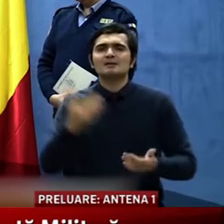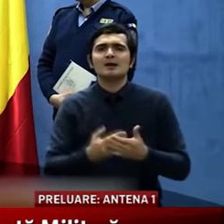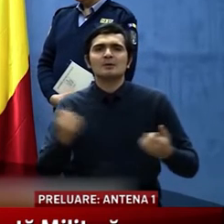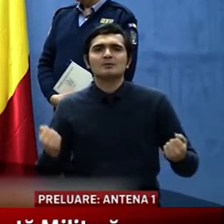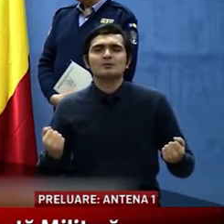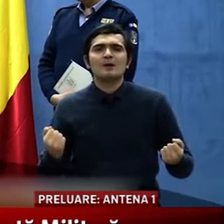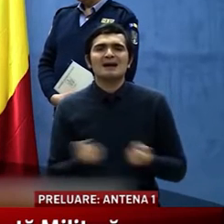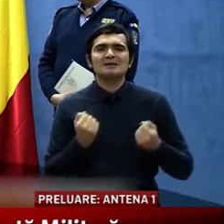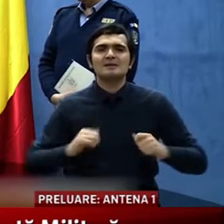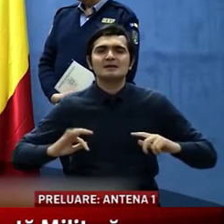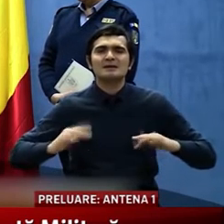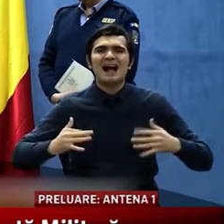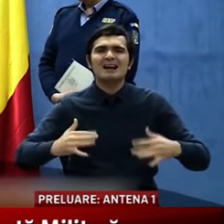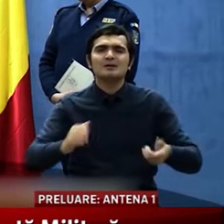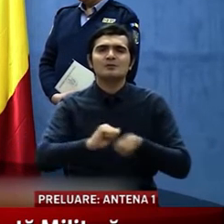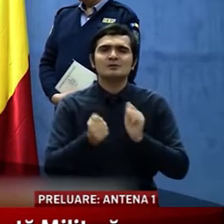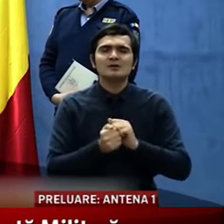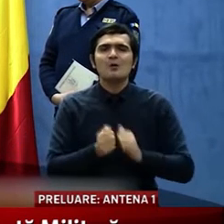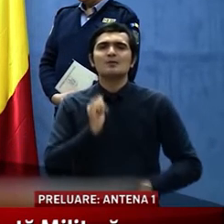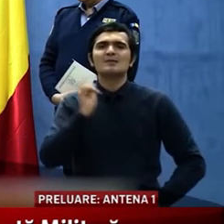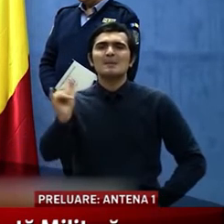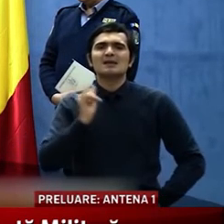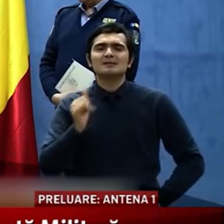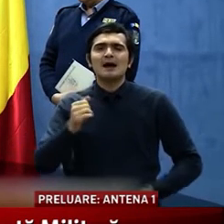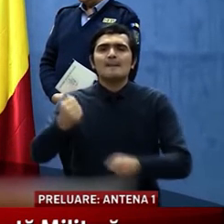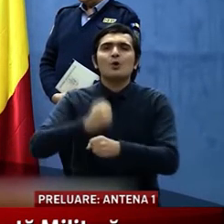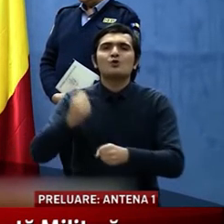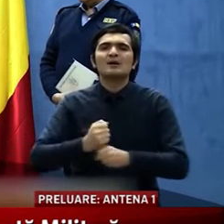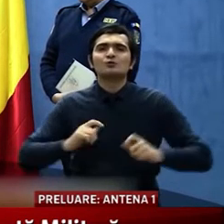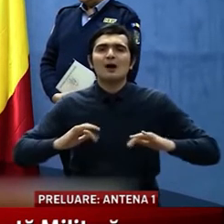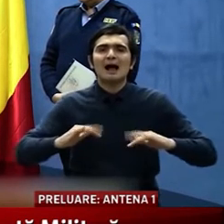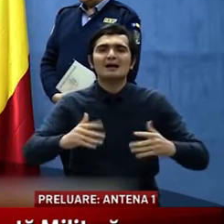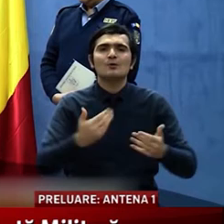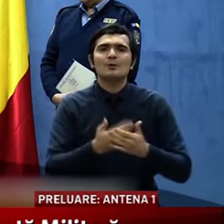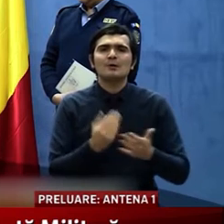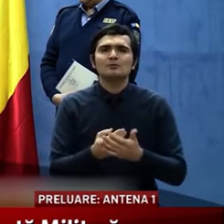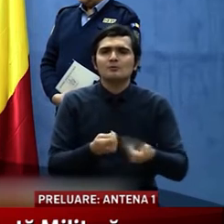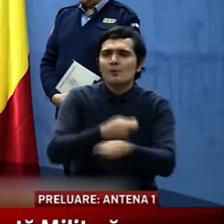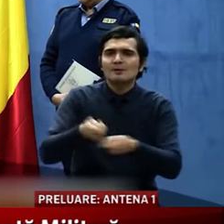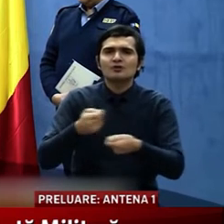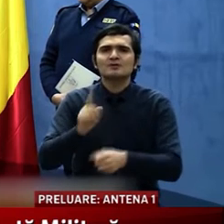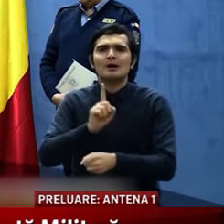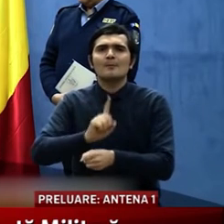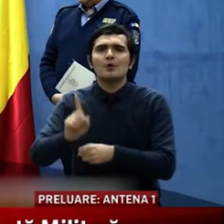deplasarea producătorilor agricoli pentru comercializarea de produse agroalimentare.